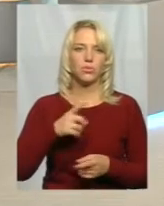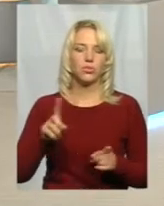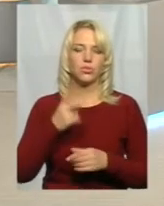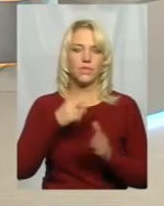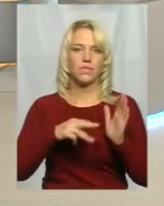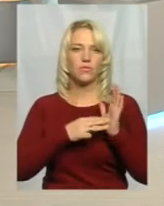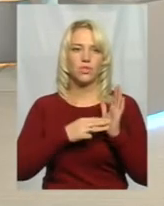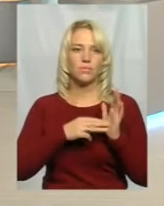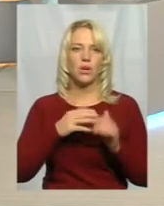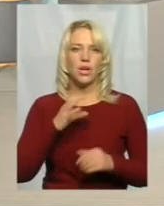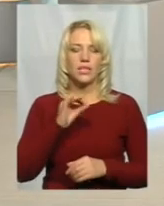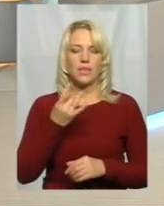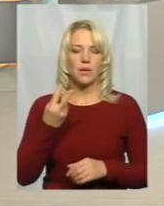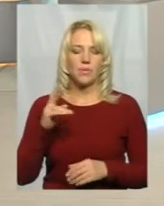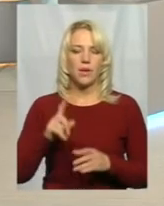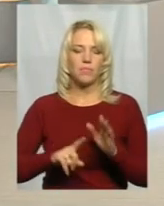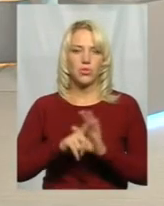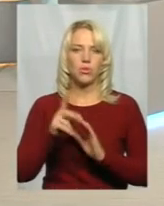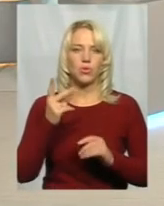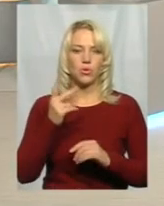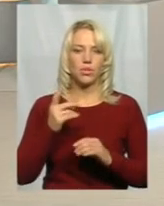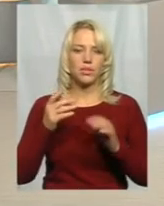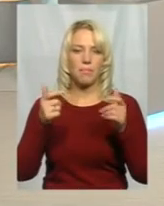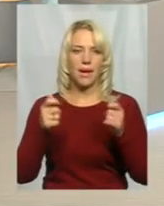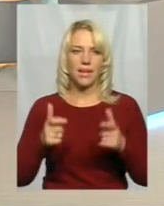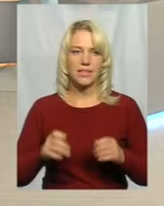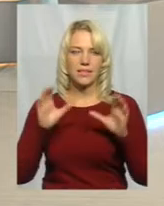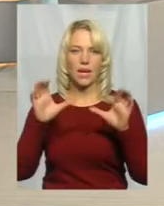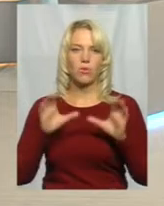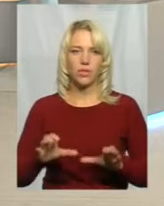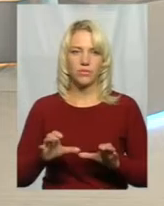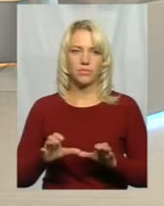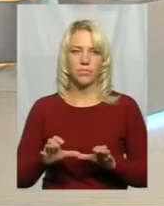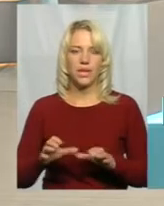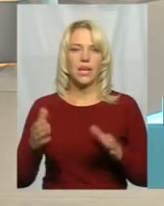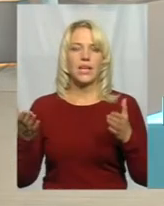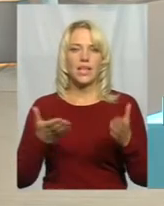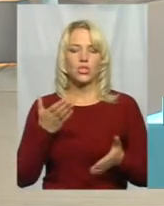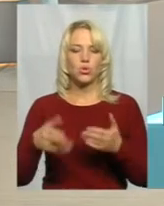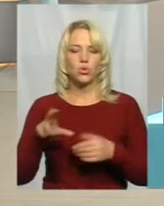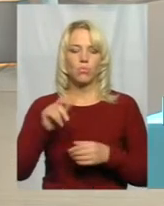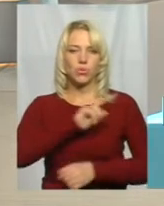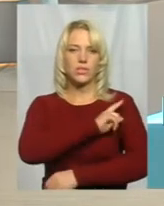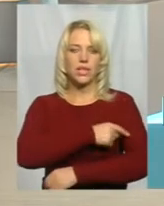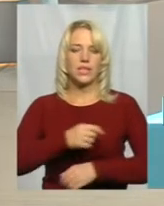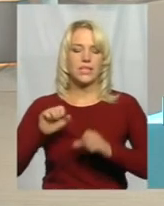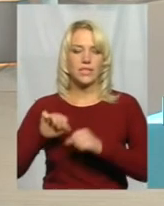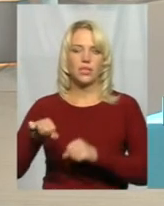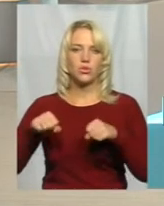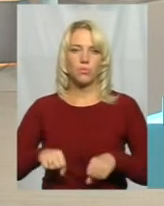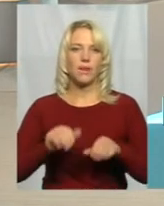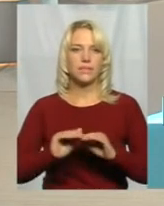серпня набув другий пакет законів щодо посилення захисту прав дітей.